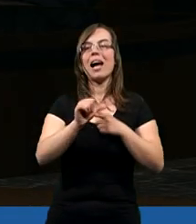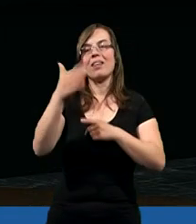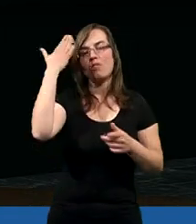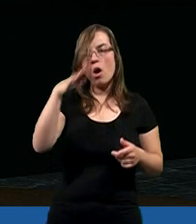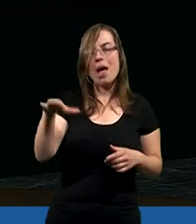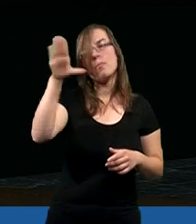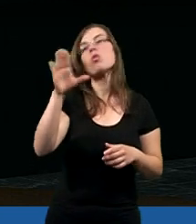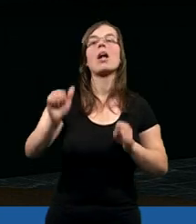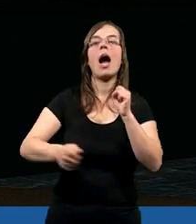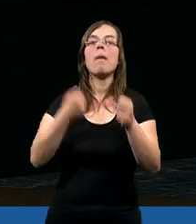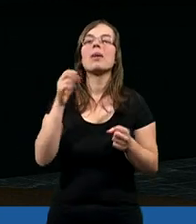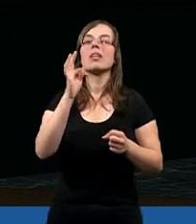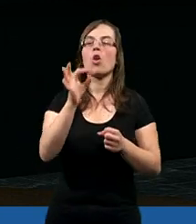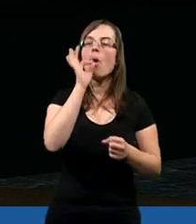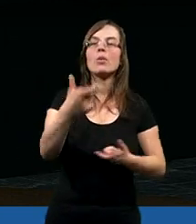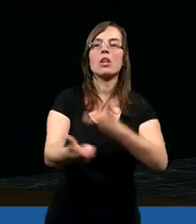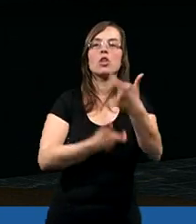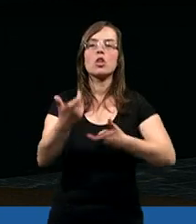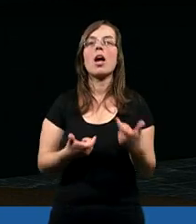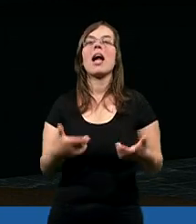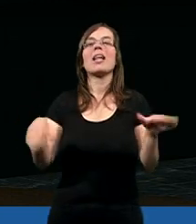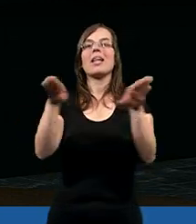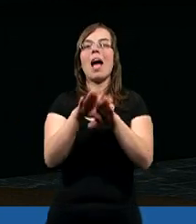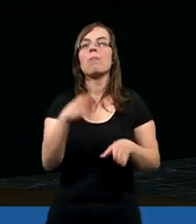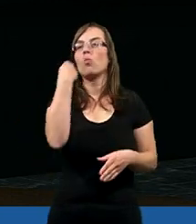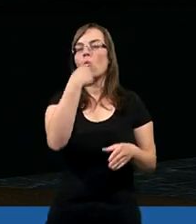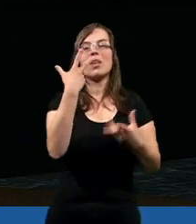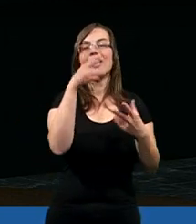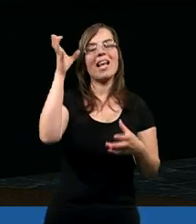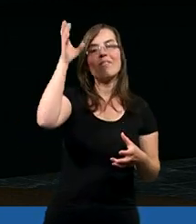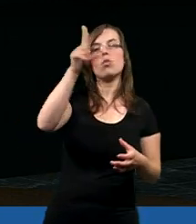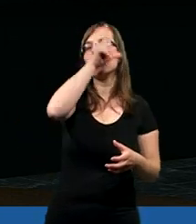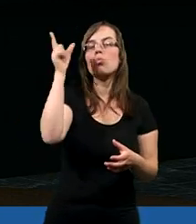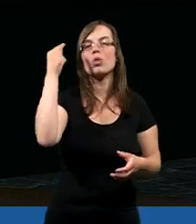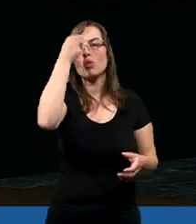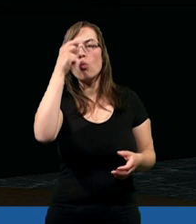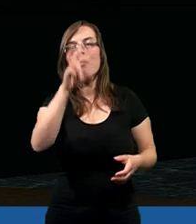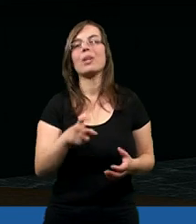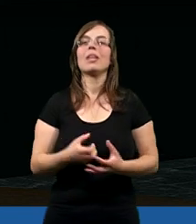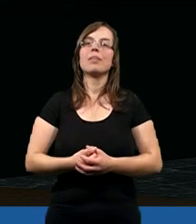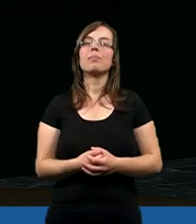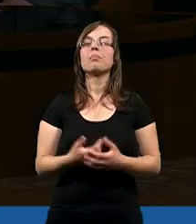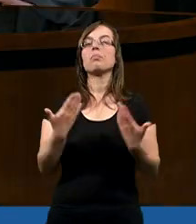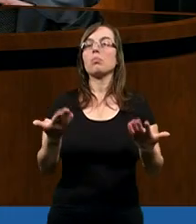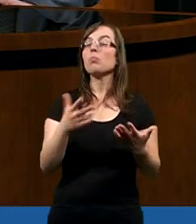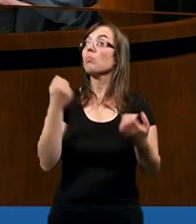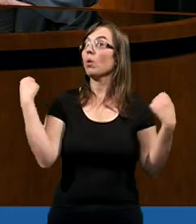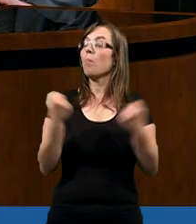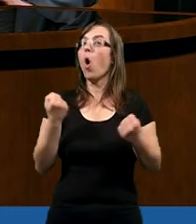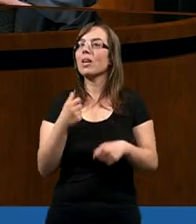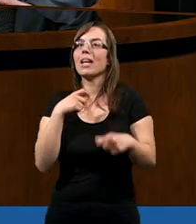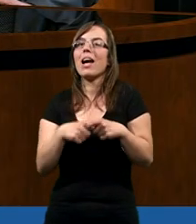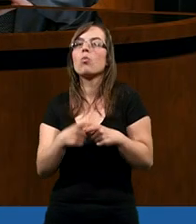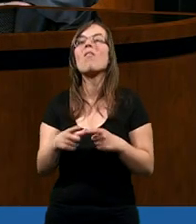Albowiem taka jest wola Boża, abyście dobrze czyniąc zamykali usta, niewiedzy ludzi głupich. Mocne